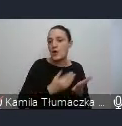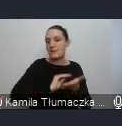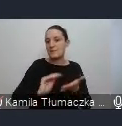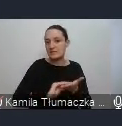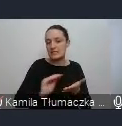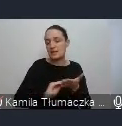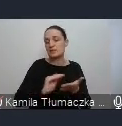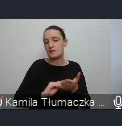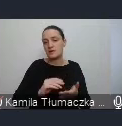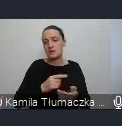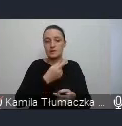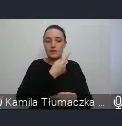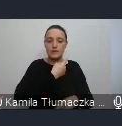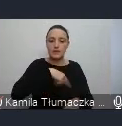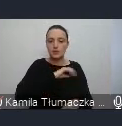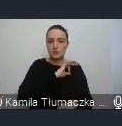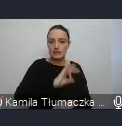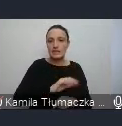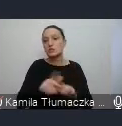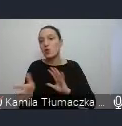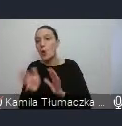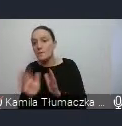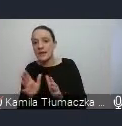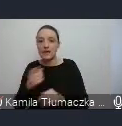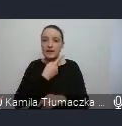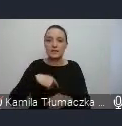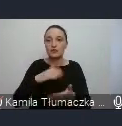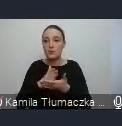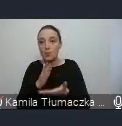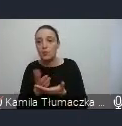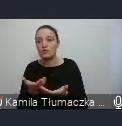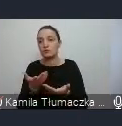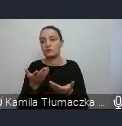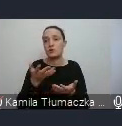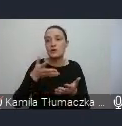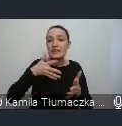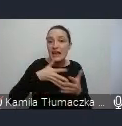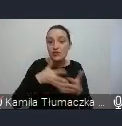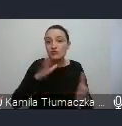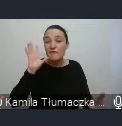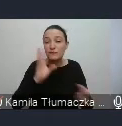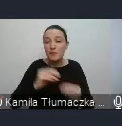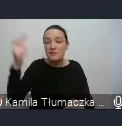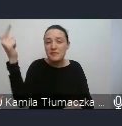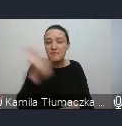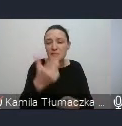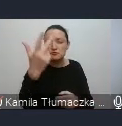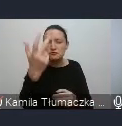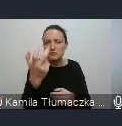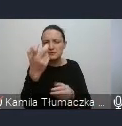programy i z naszej opieki, z naszej pomocy skorzystały. Diagnozy już przeszło 2300 rodzin.